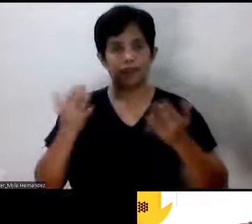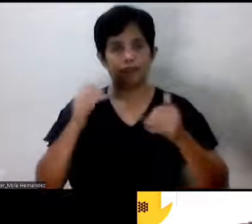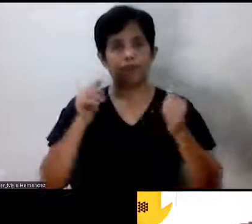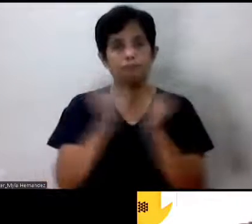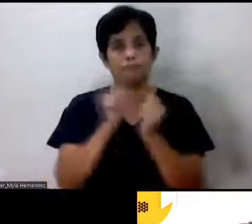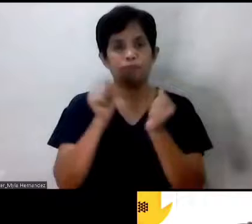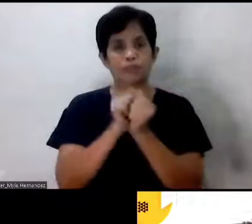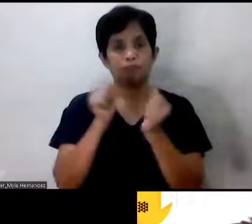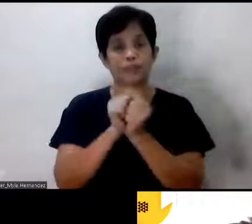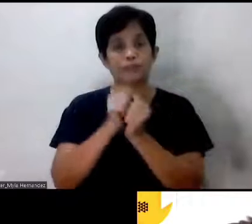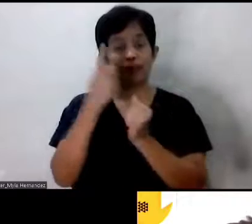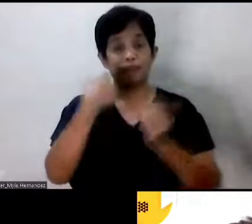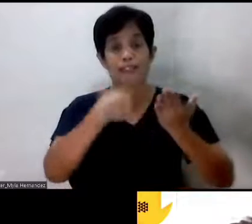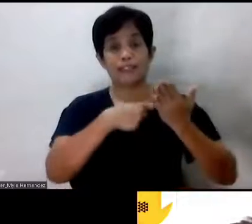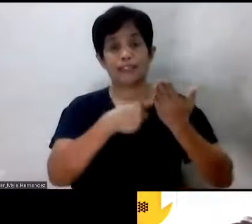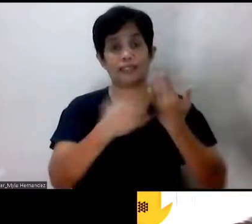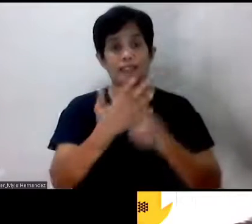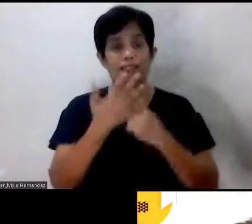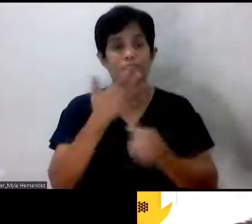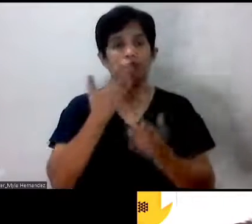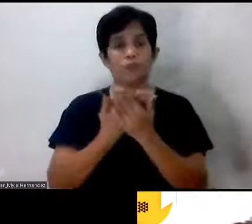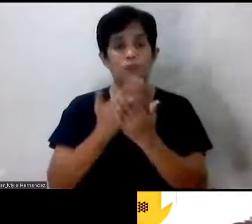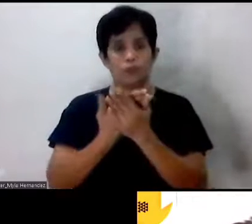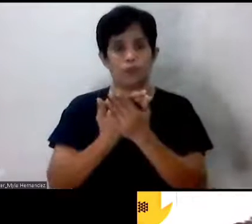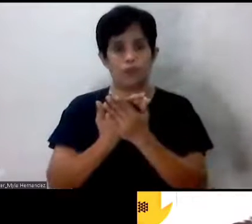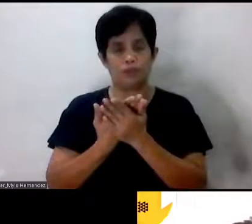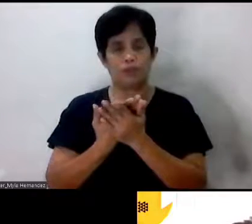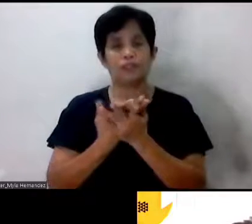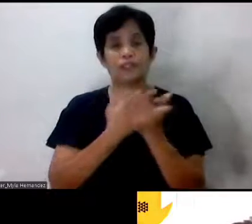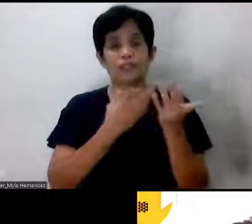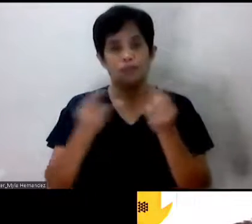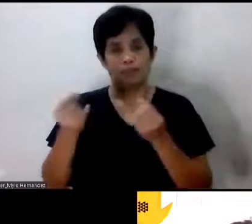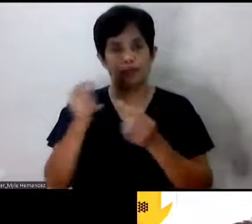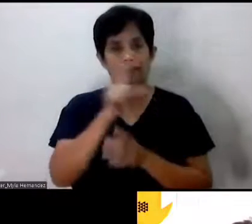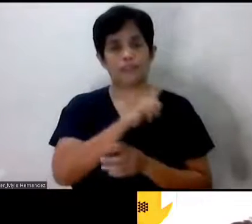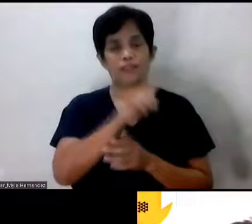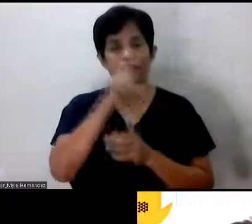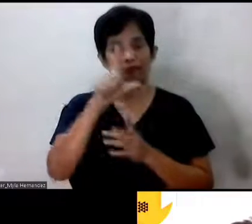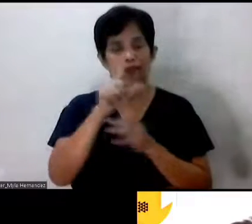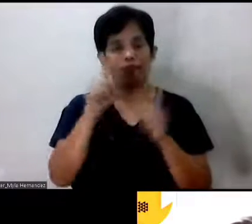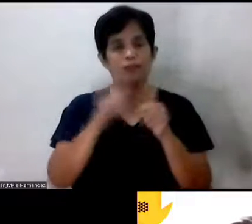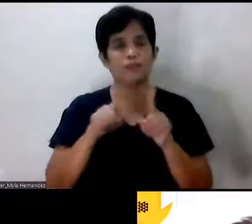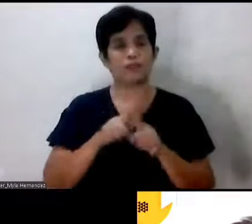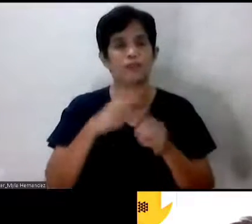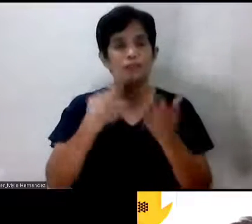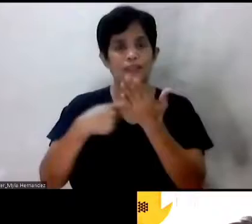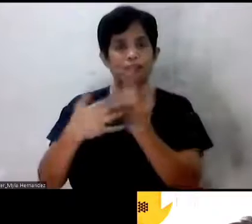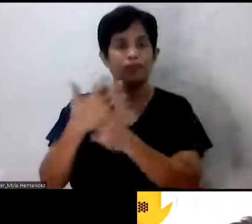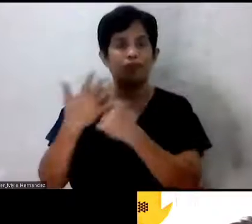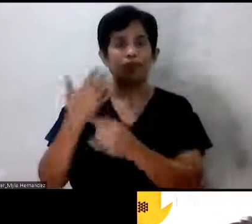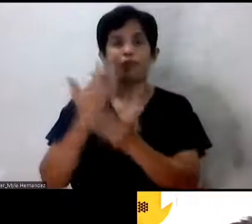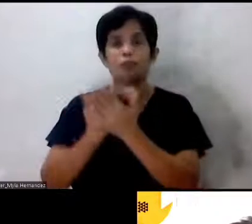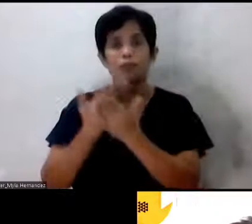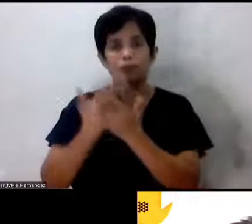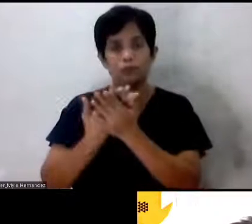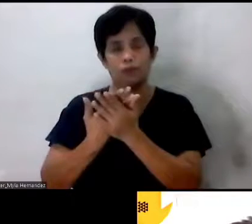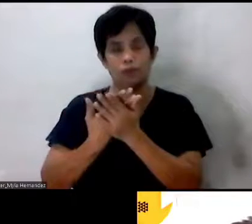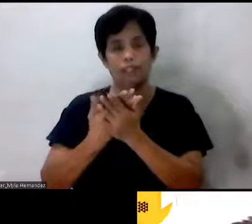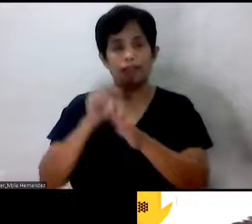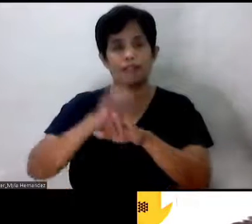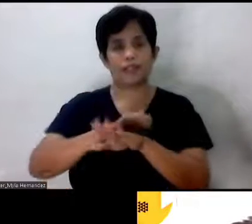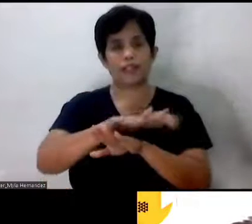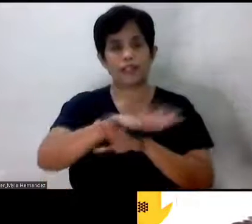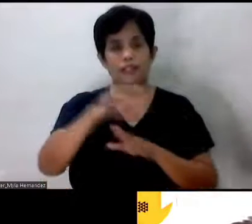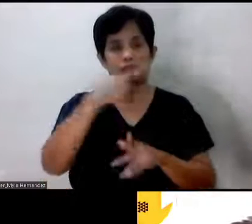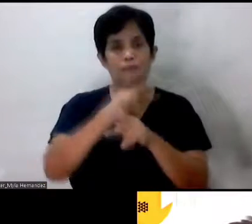pag-usapan ang mga mabubuting ginawa ng ating Panginoon at pag-usapan ang mabubuting na idudulot po sa inyo ng produkto ng Go